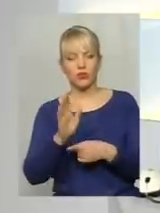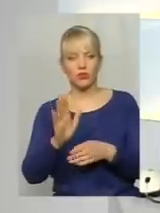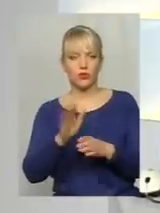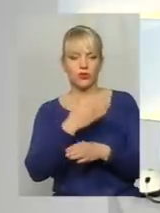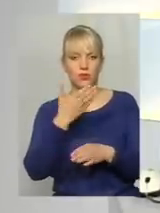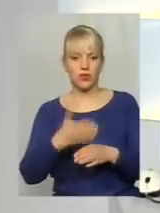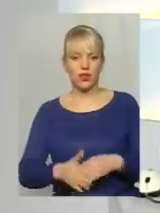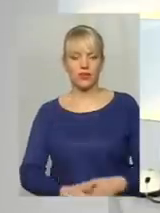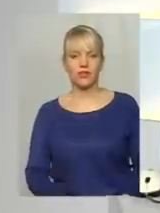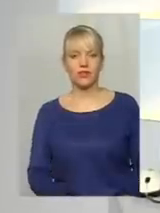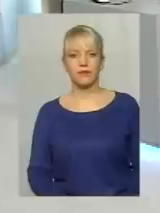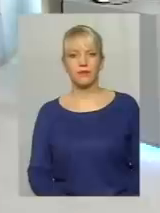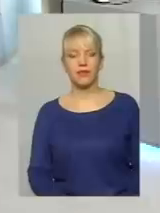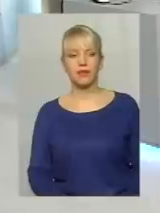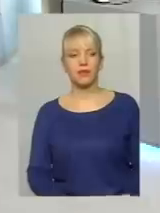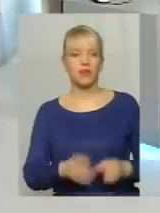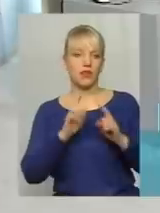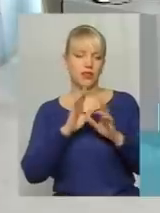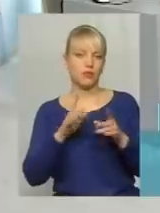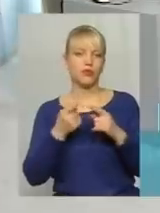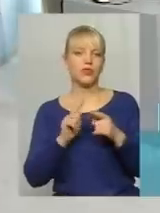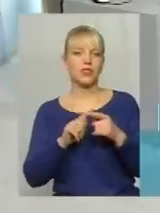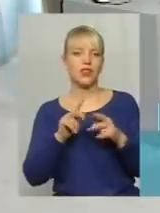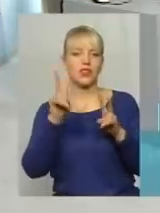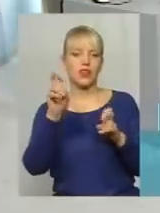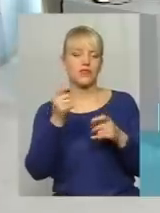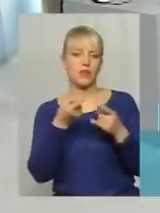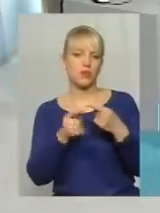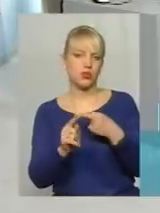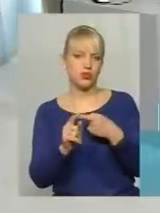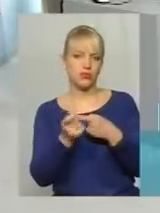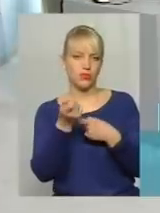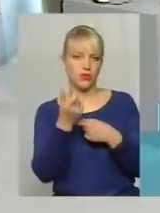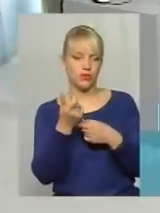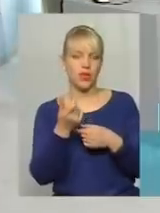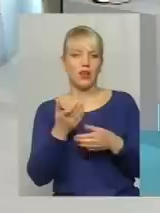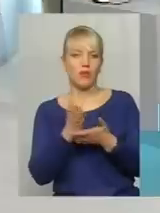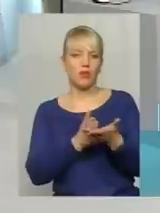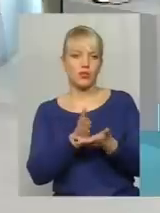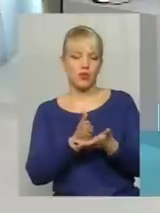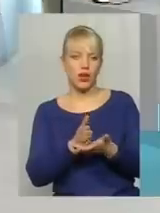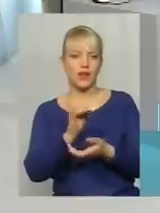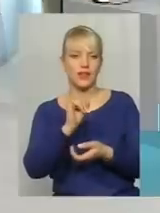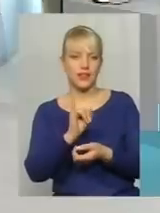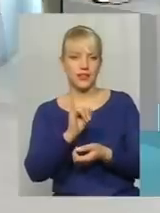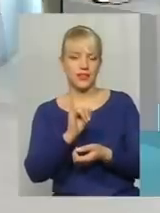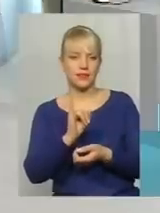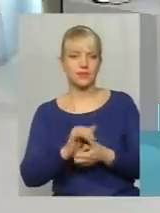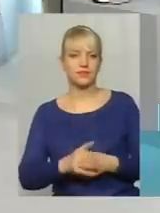розподілятися? Не буде, це просто названа інша, названа інакша послуга. І